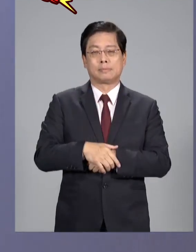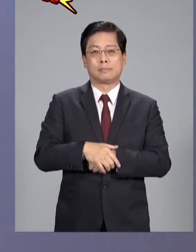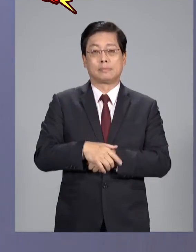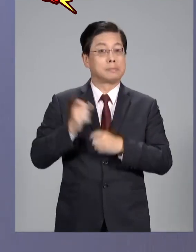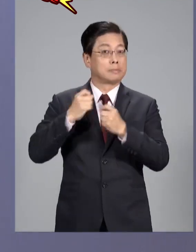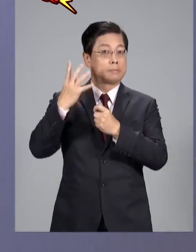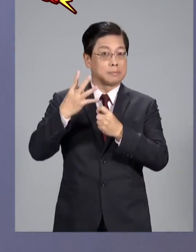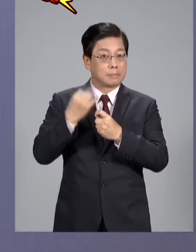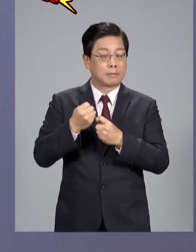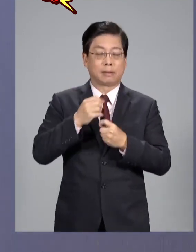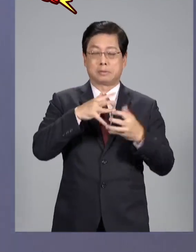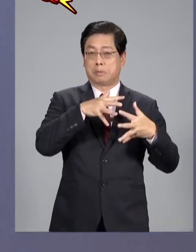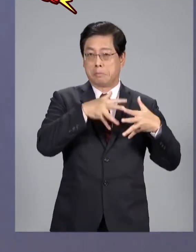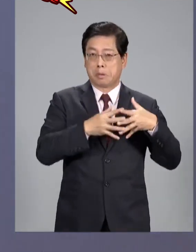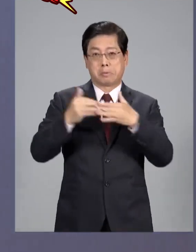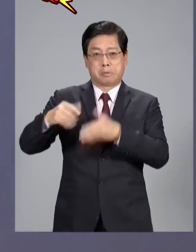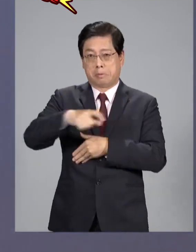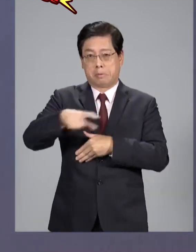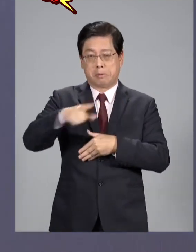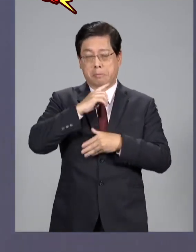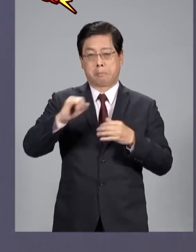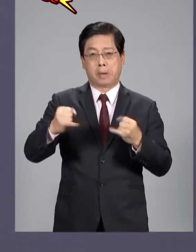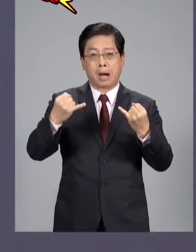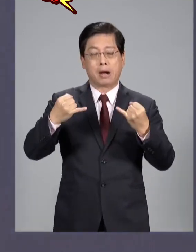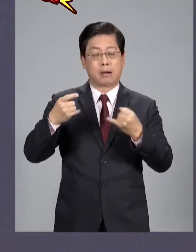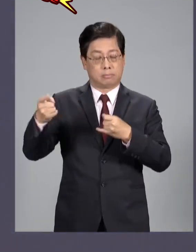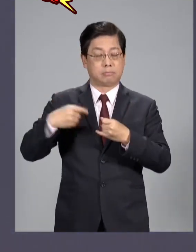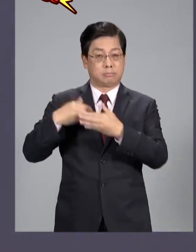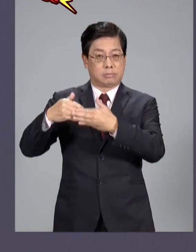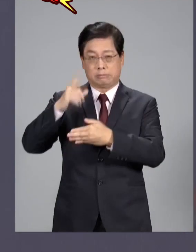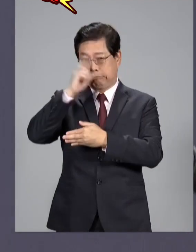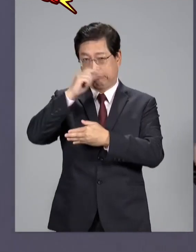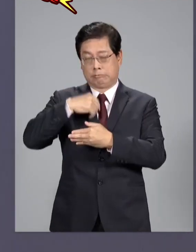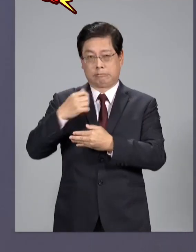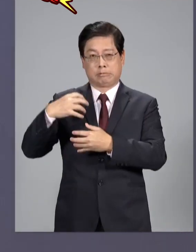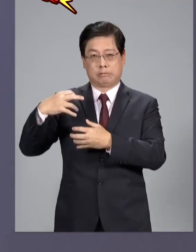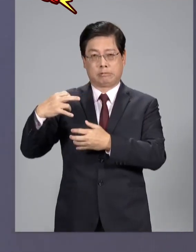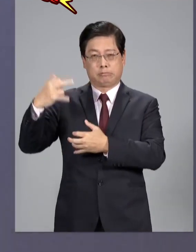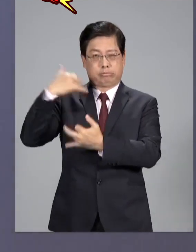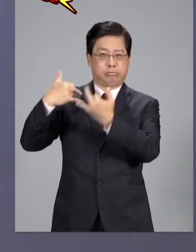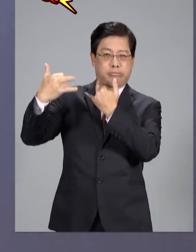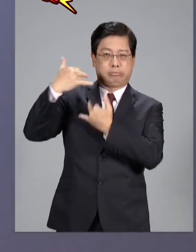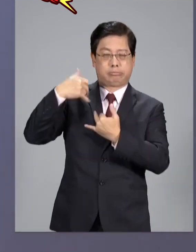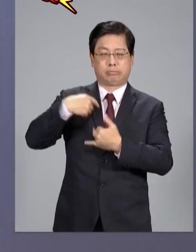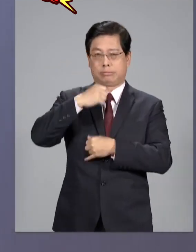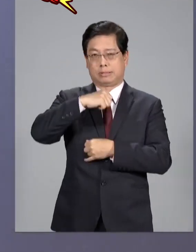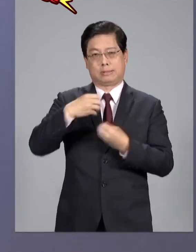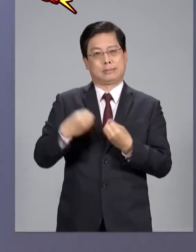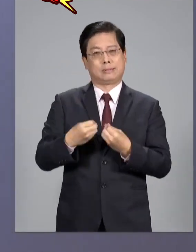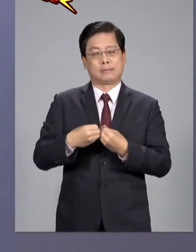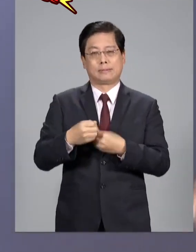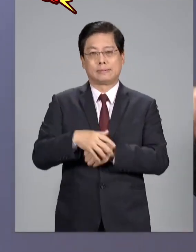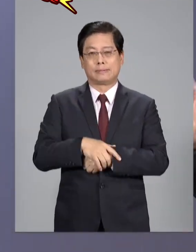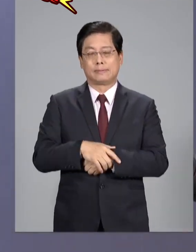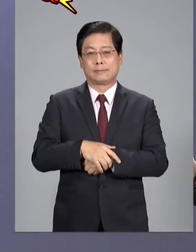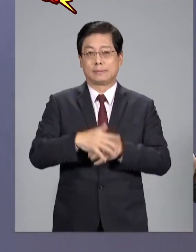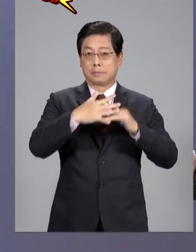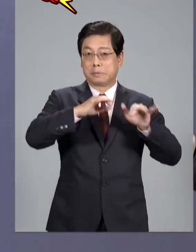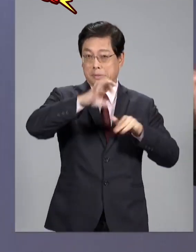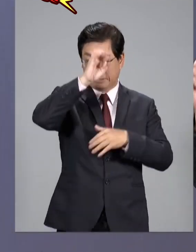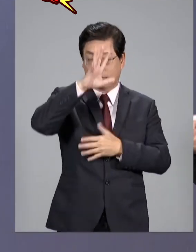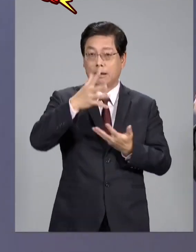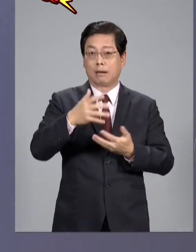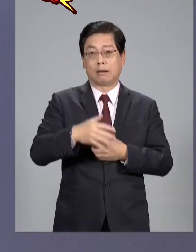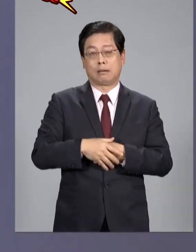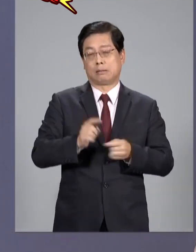這幾年因為美中衝突所以中國大陸的軍機呢天天越中心到台灣來那民進黨